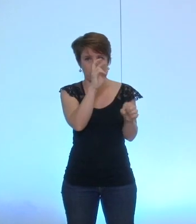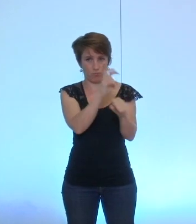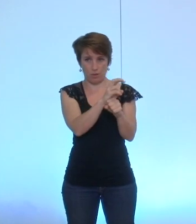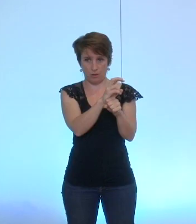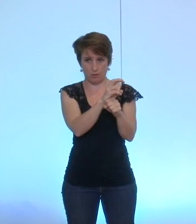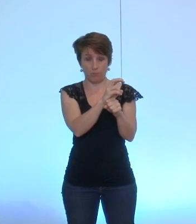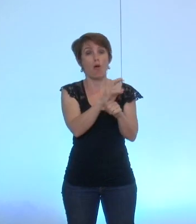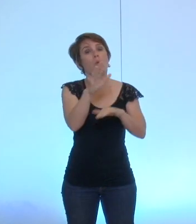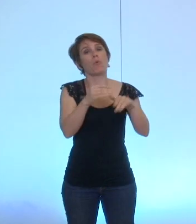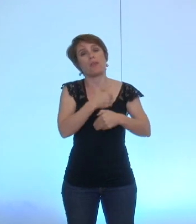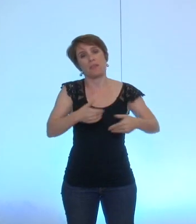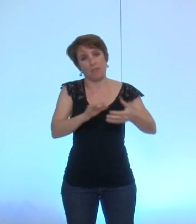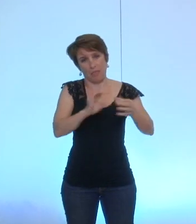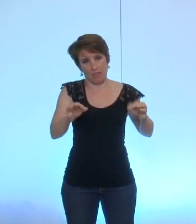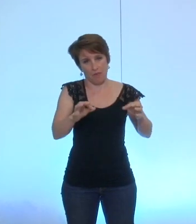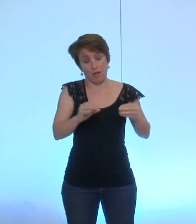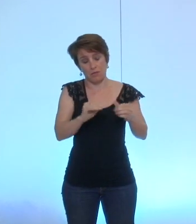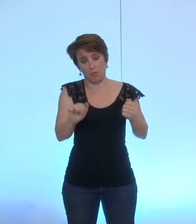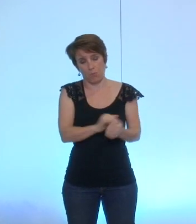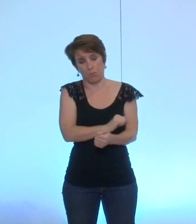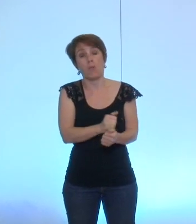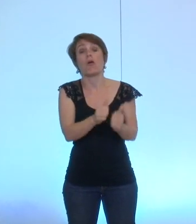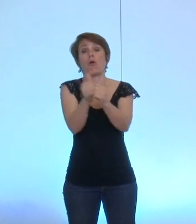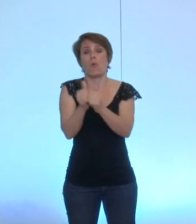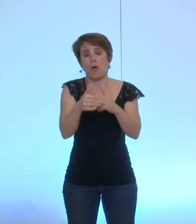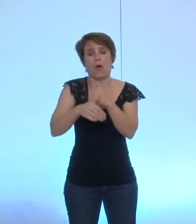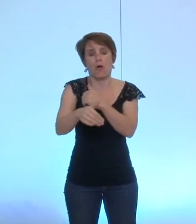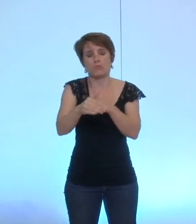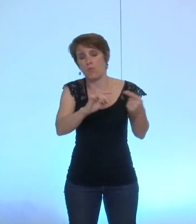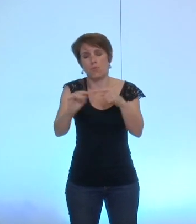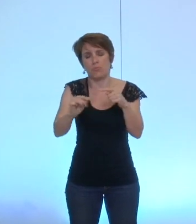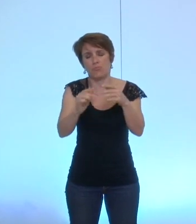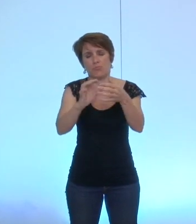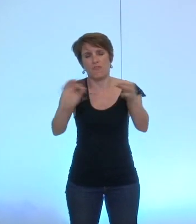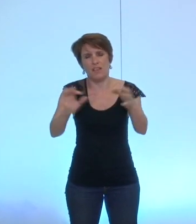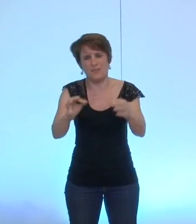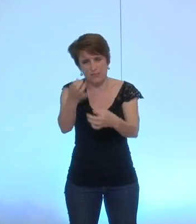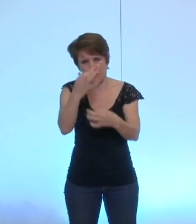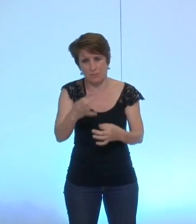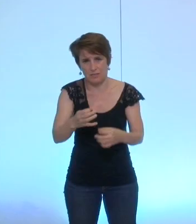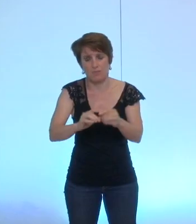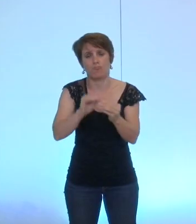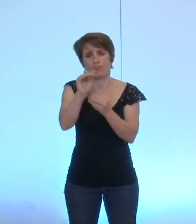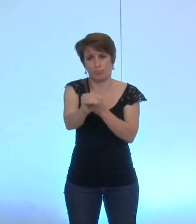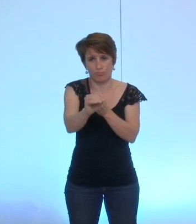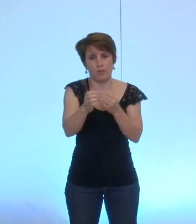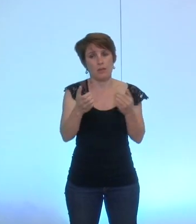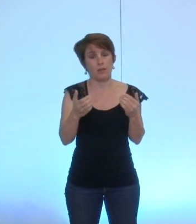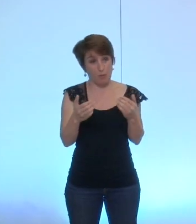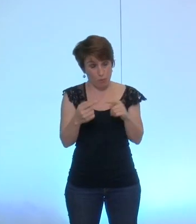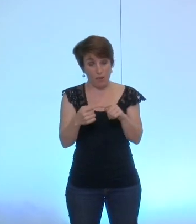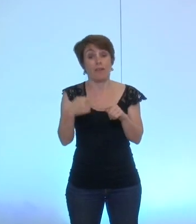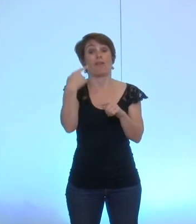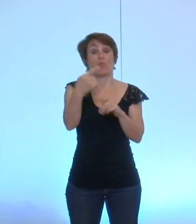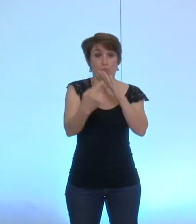supprimer la dernière phrase pour la préciser entre nous et qu'on revienne l'amendement pardon et qu'on revienne par une délibération que vous nous présenterez